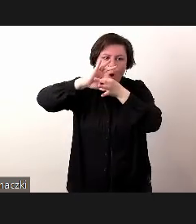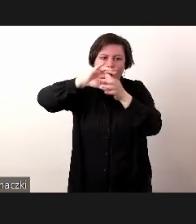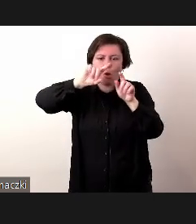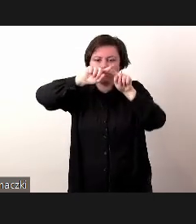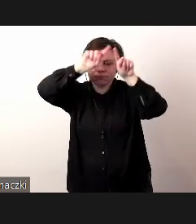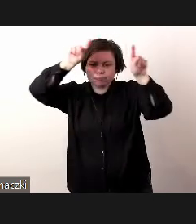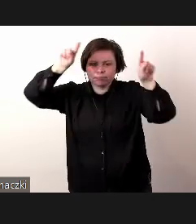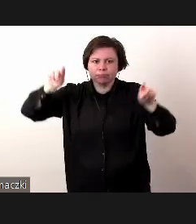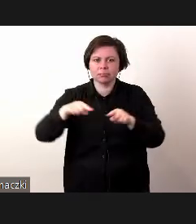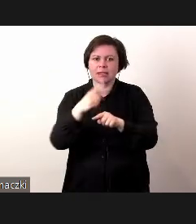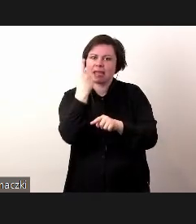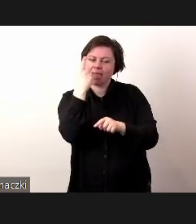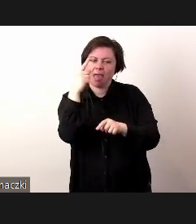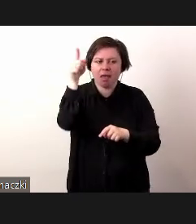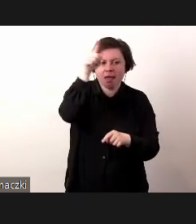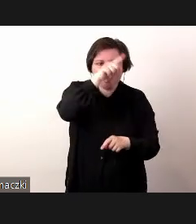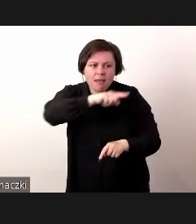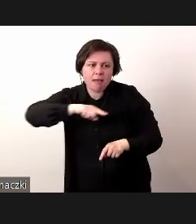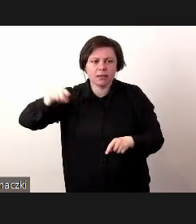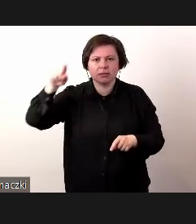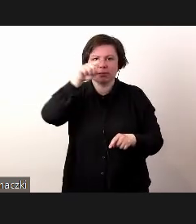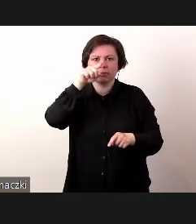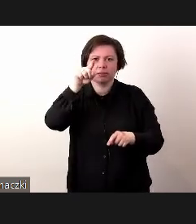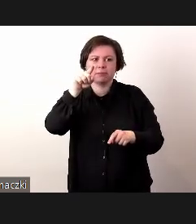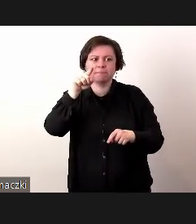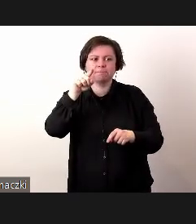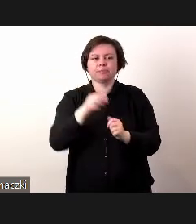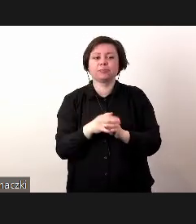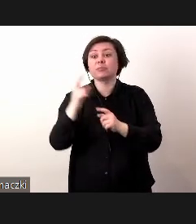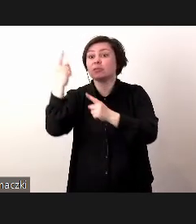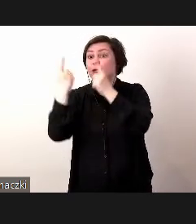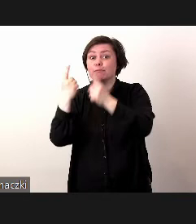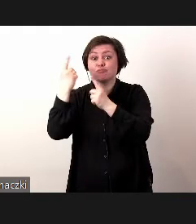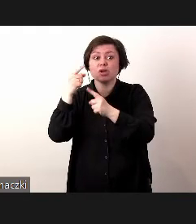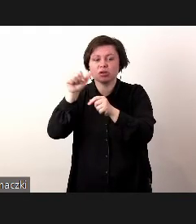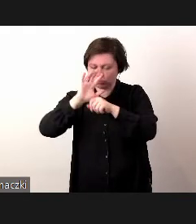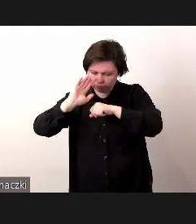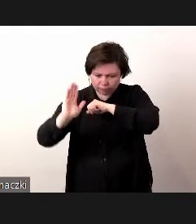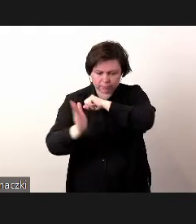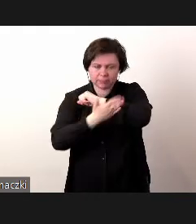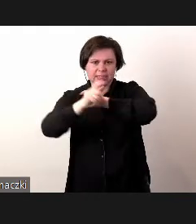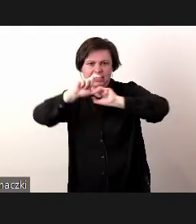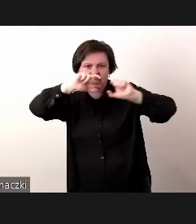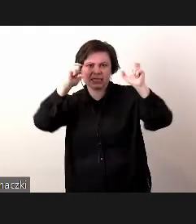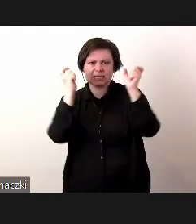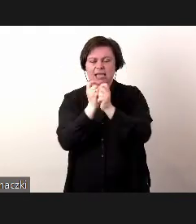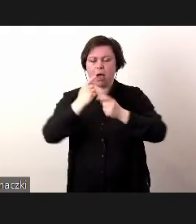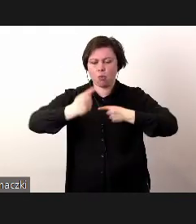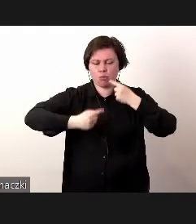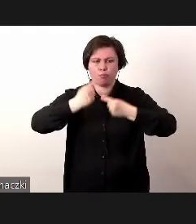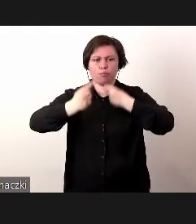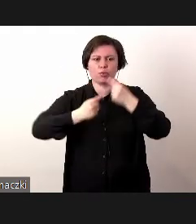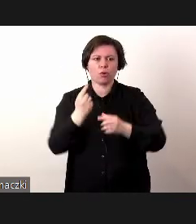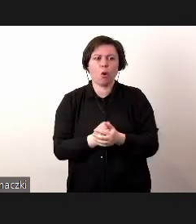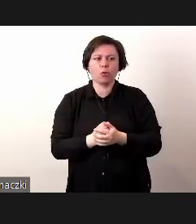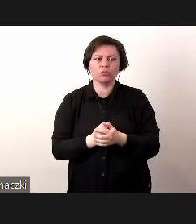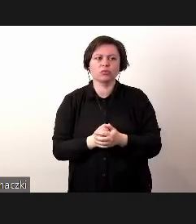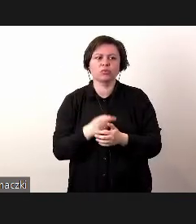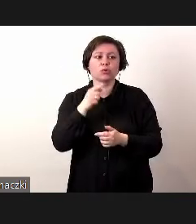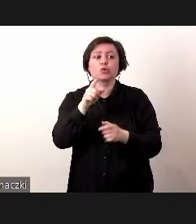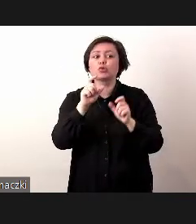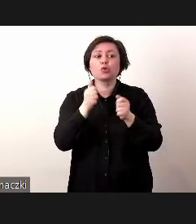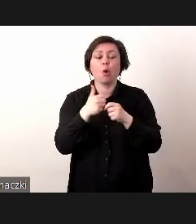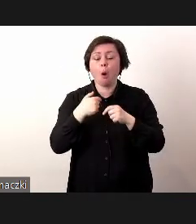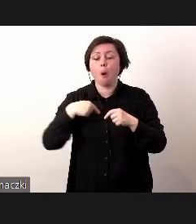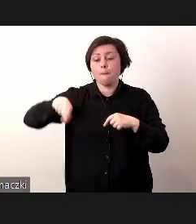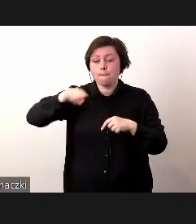macie Państwo jedną platformę, która w przemyśle jest w stanie wesprzeć cały proces. I oczywiście to, co